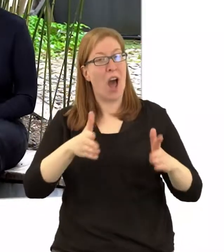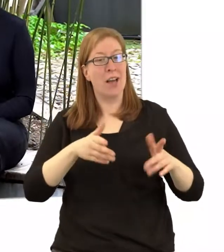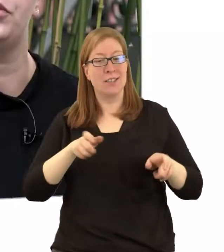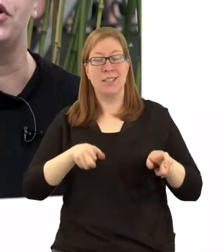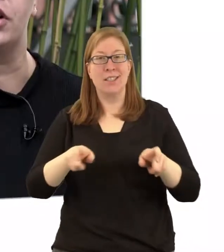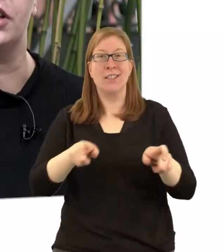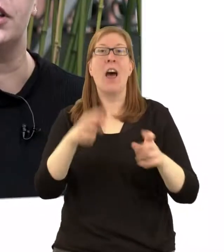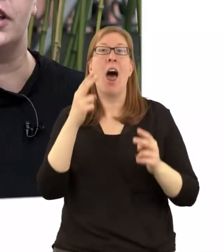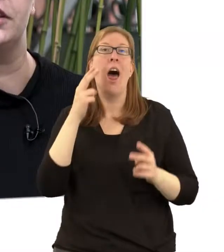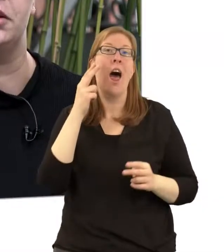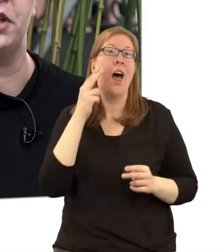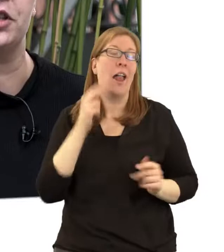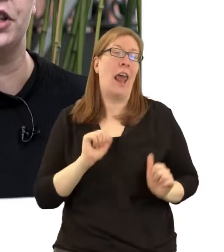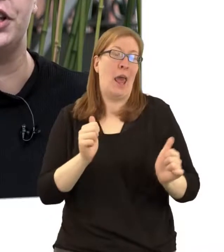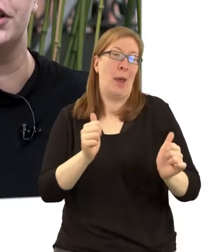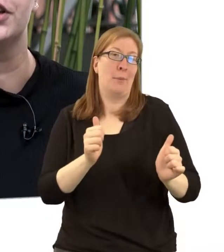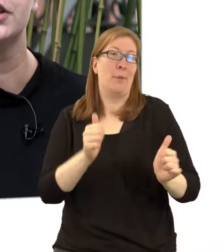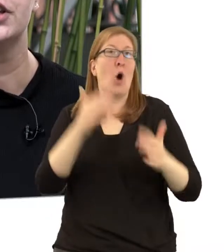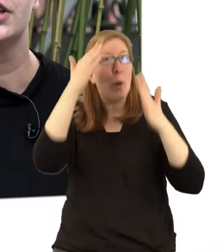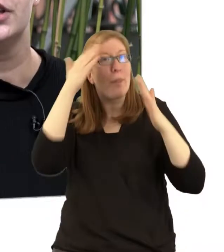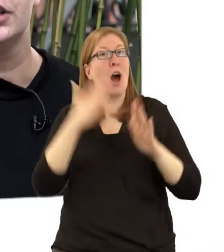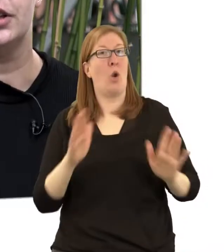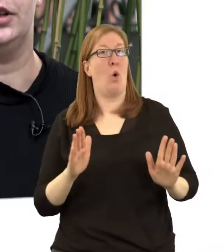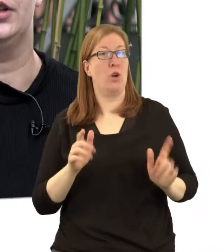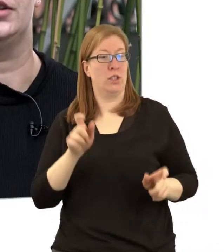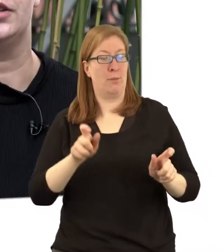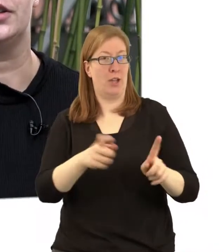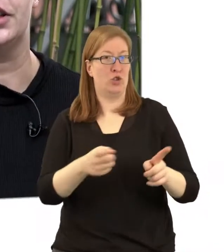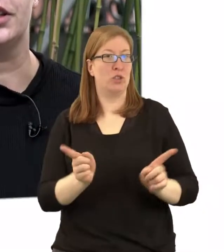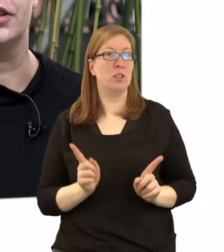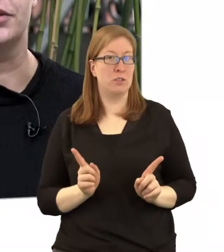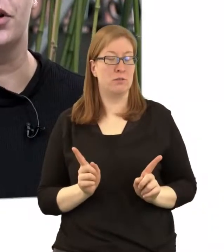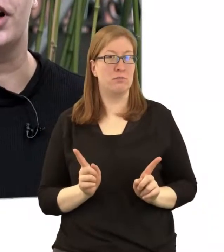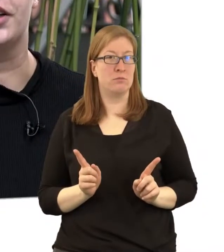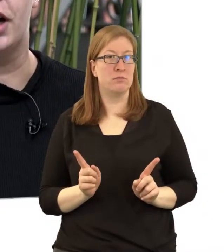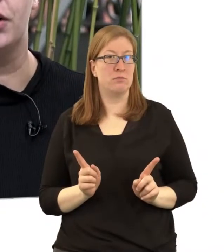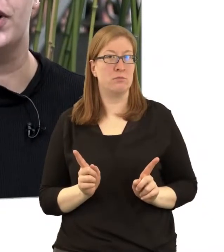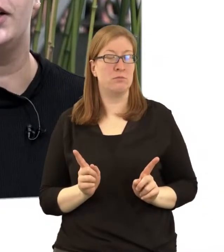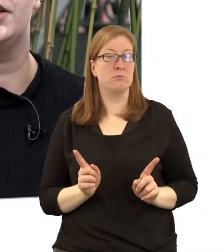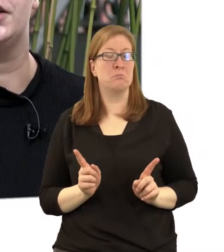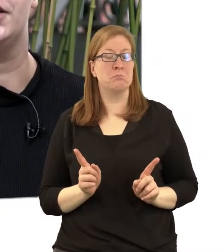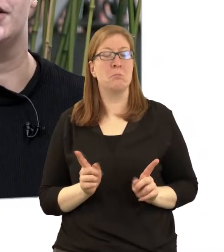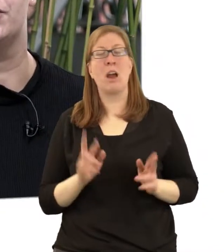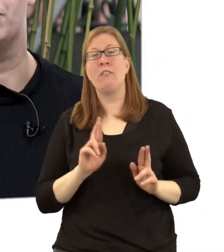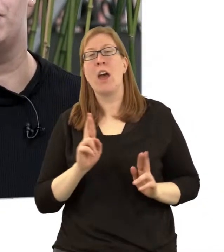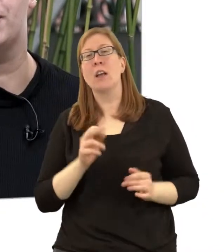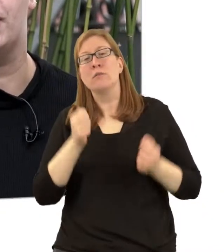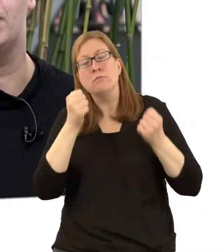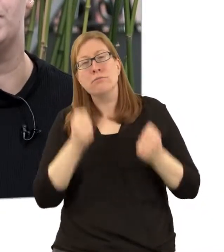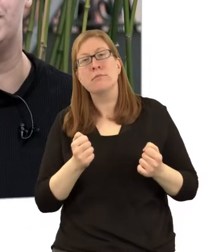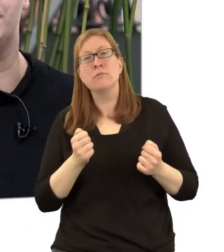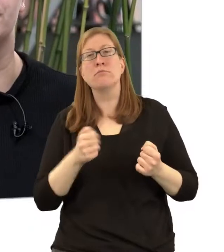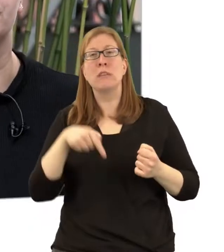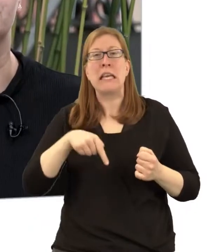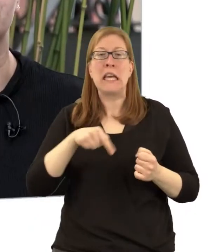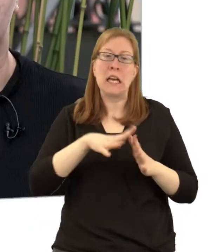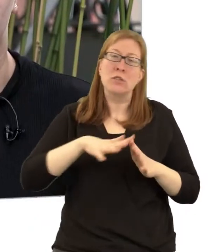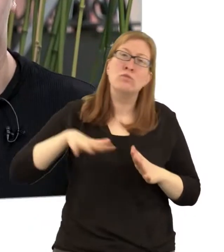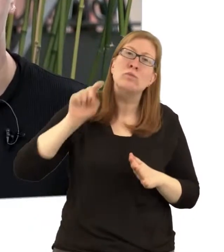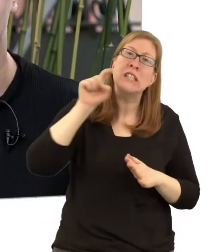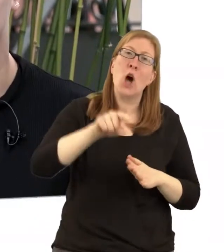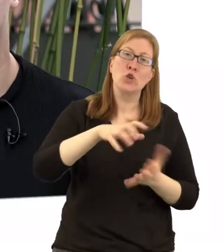Straße haben, vorrangig. Das heißt, die Menschen, die hier sich vorrangig aufhalten, die hier ihre Freunde haben, die